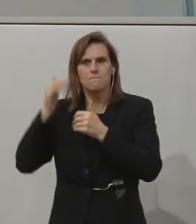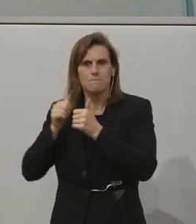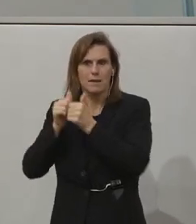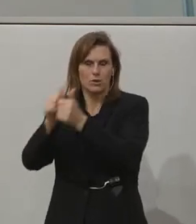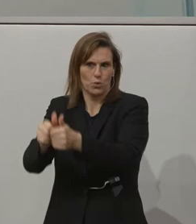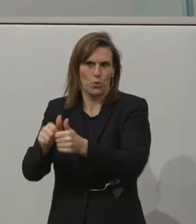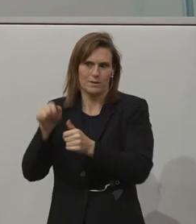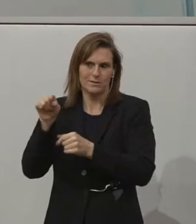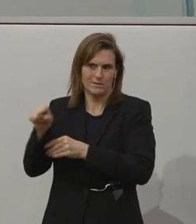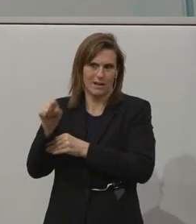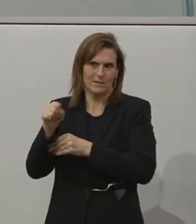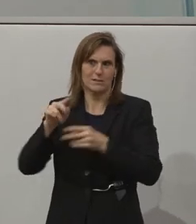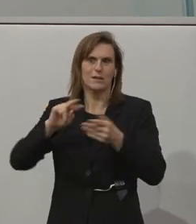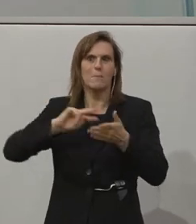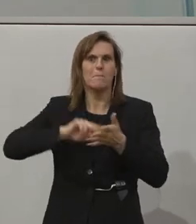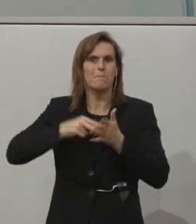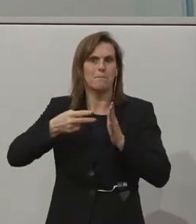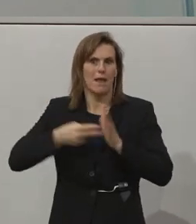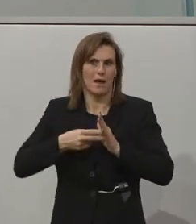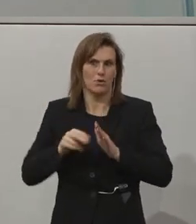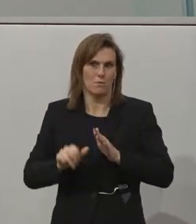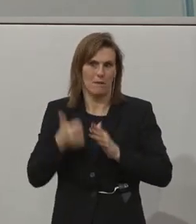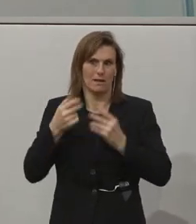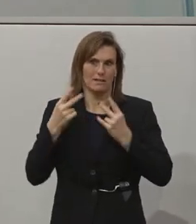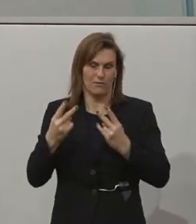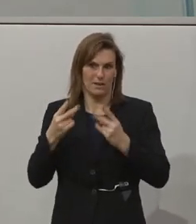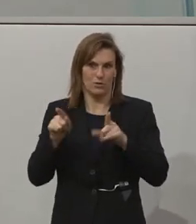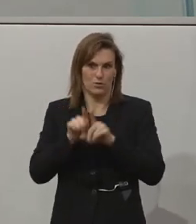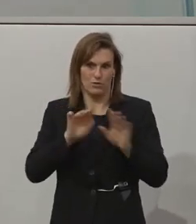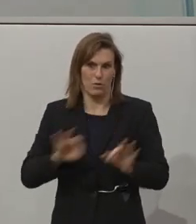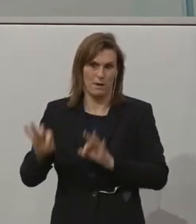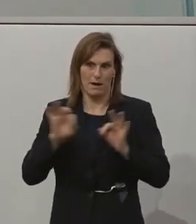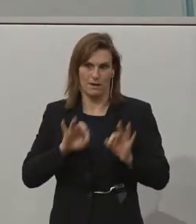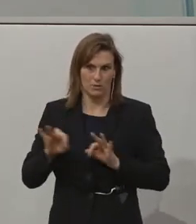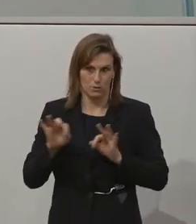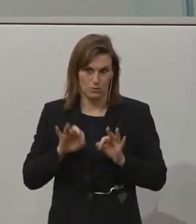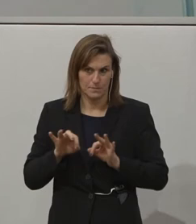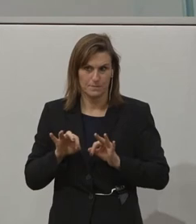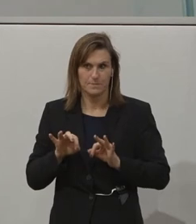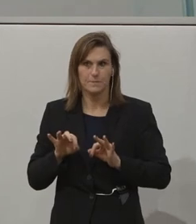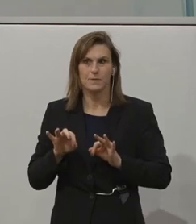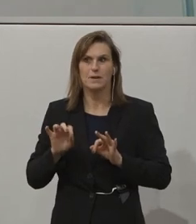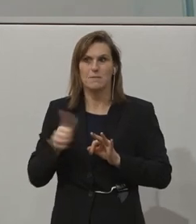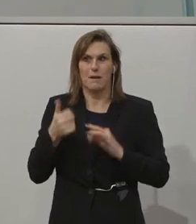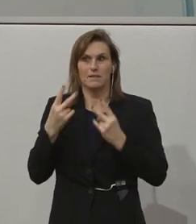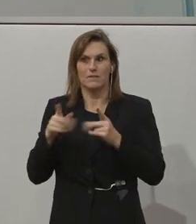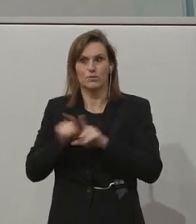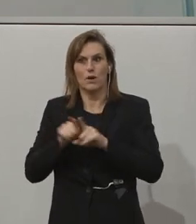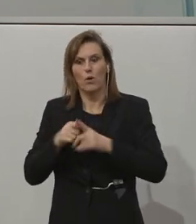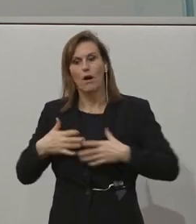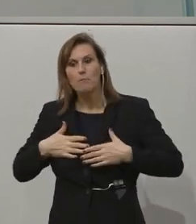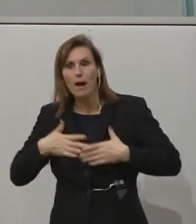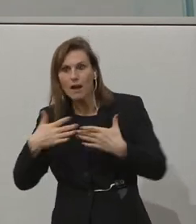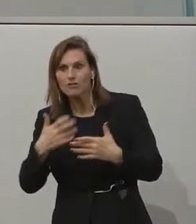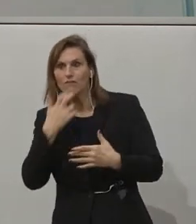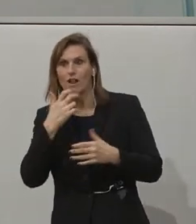advanced preparation. And all you need is a willingness to do it. The HR policies and all of